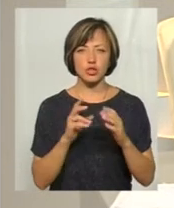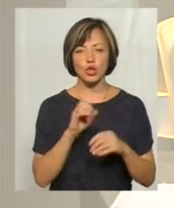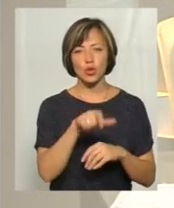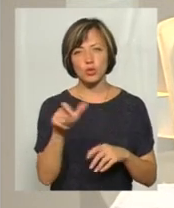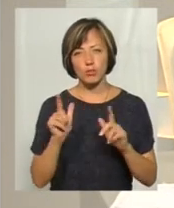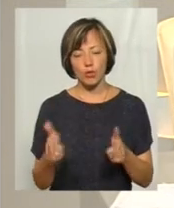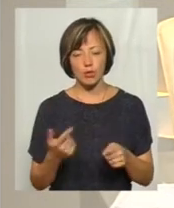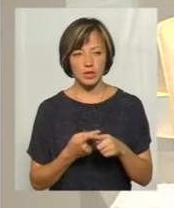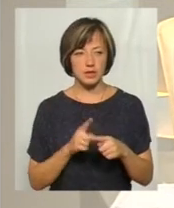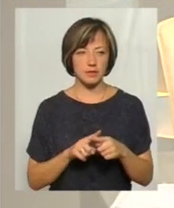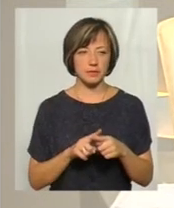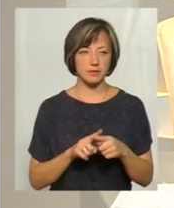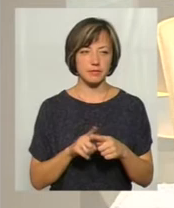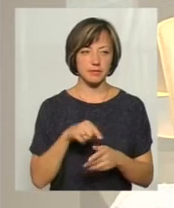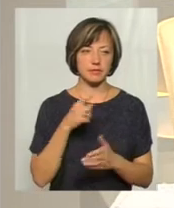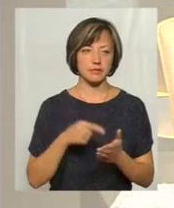погодилися на ці дії?